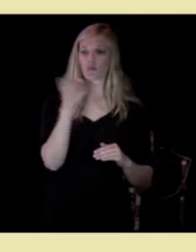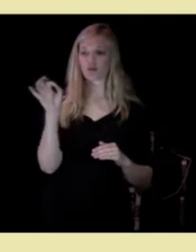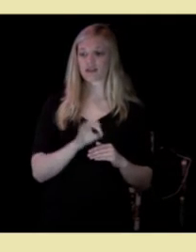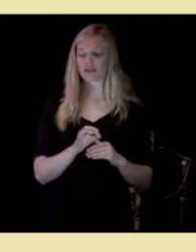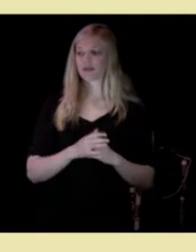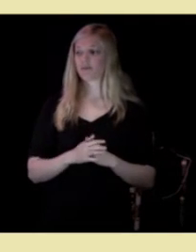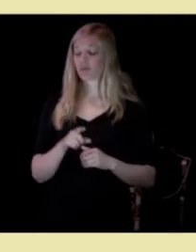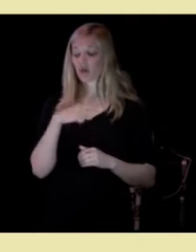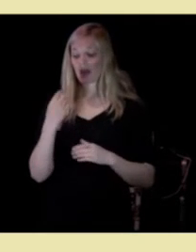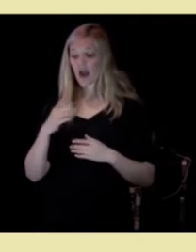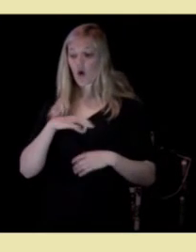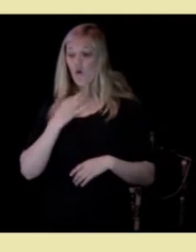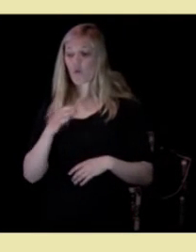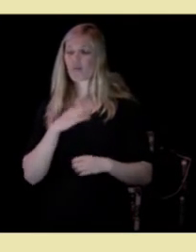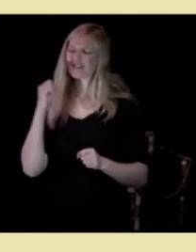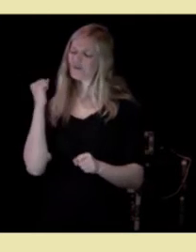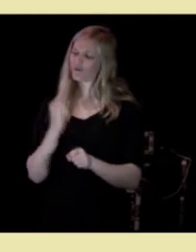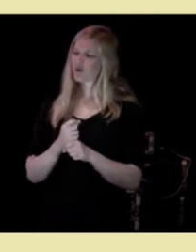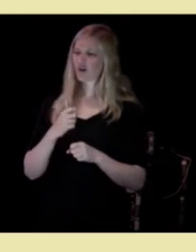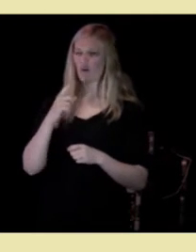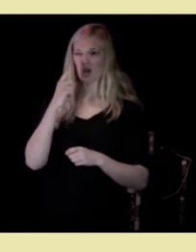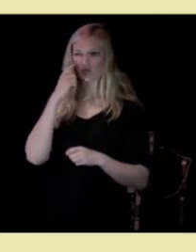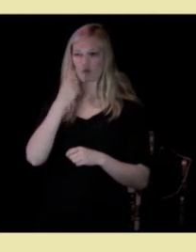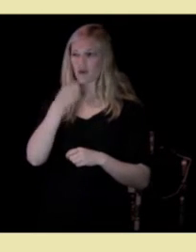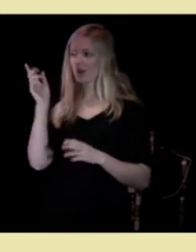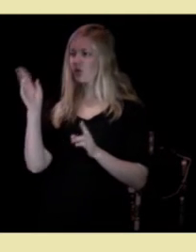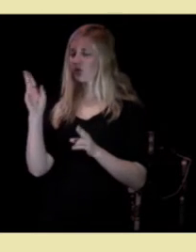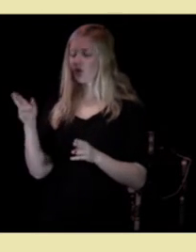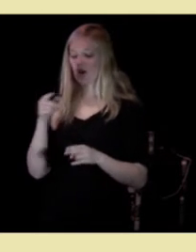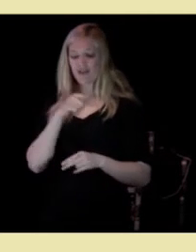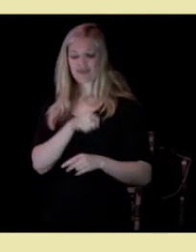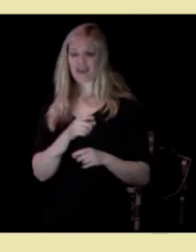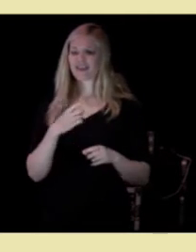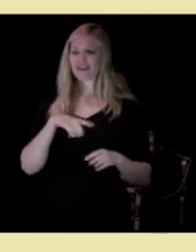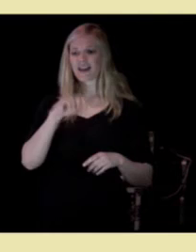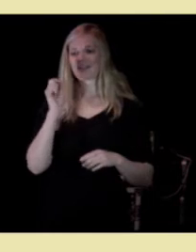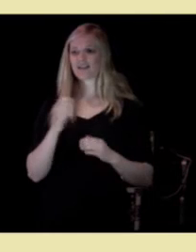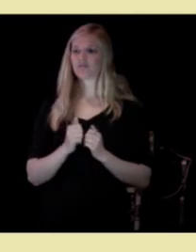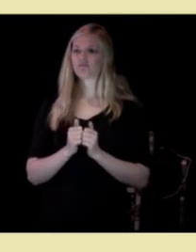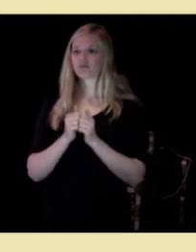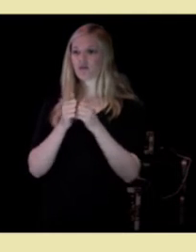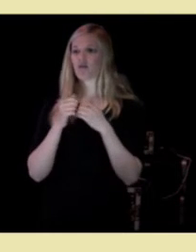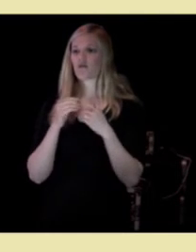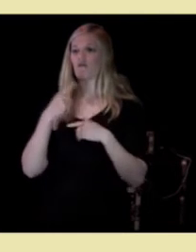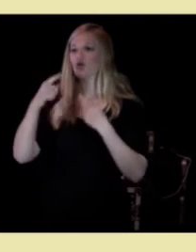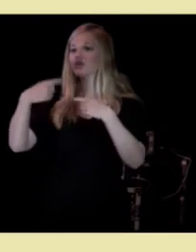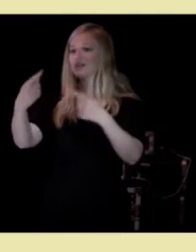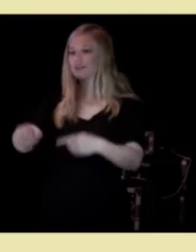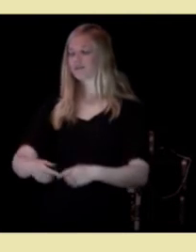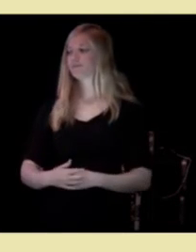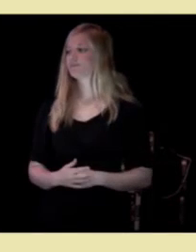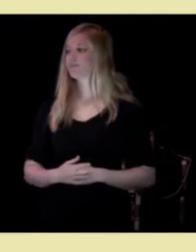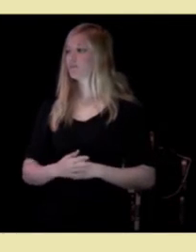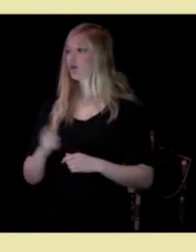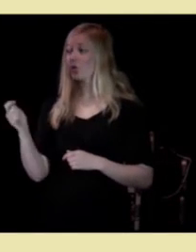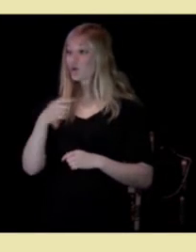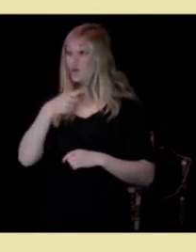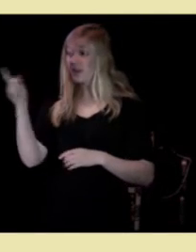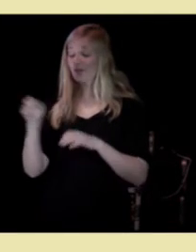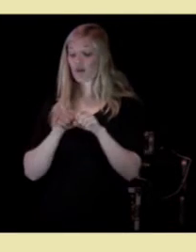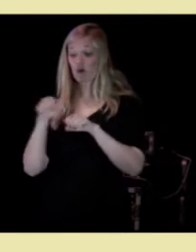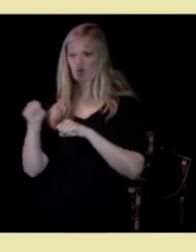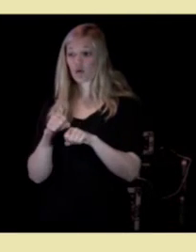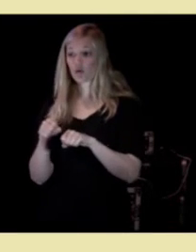Og jeg håper selvfølgelig, og det tror jeg dere også gjør, at denne trenden skal holde seg. Så er det kanskje noen av dere fra kommunen som nå